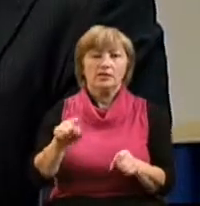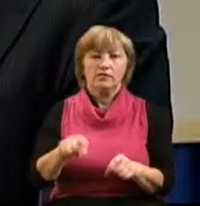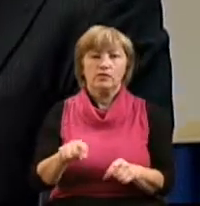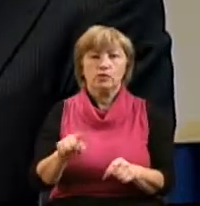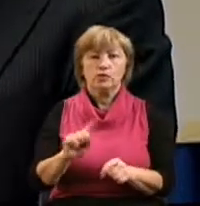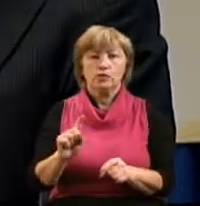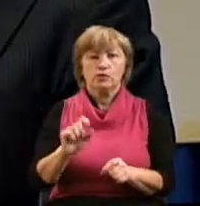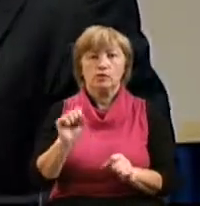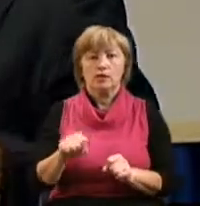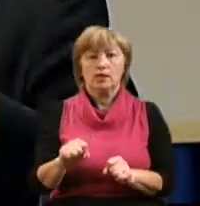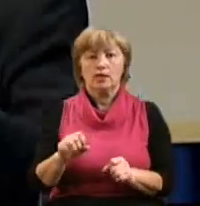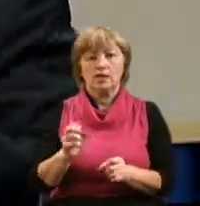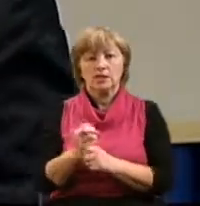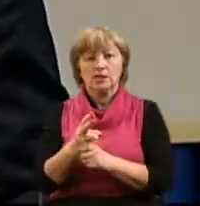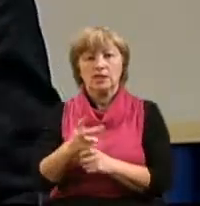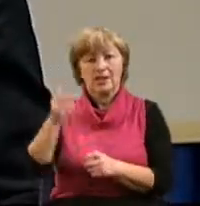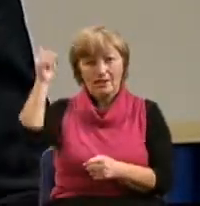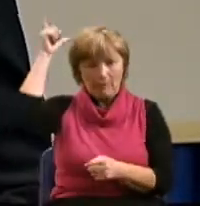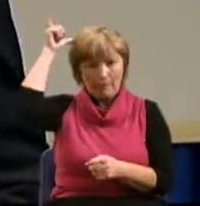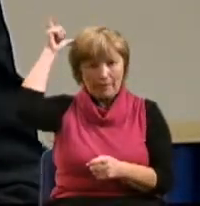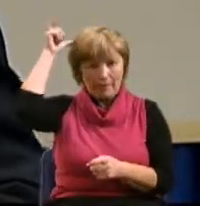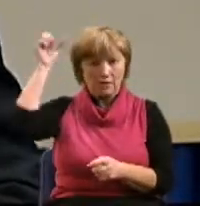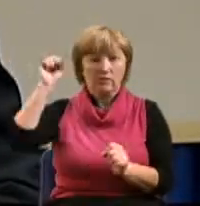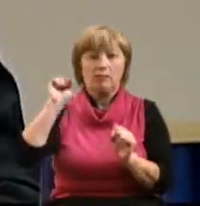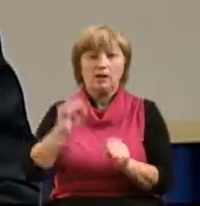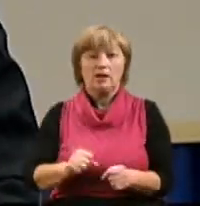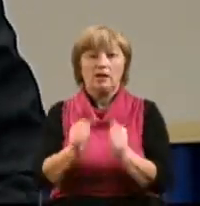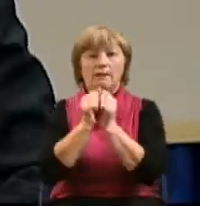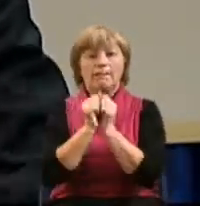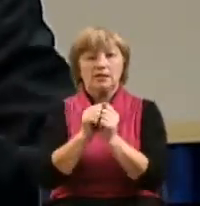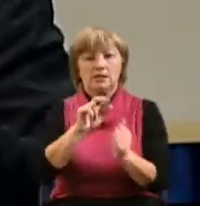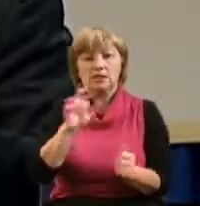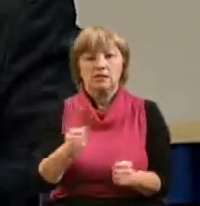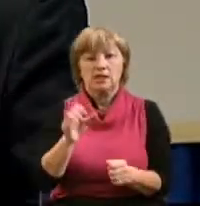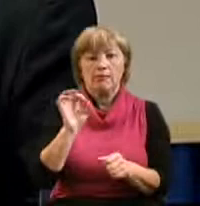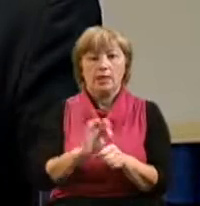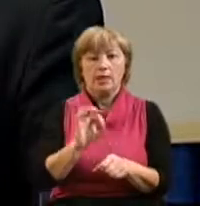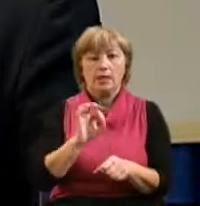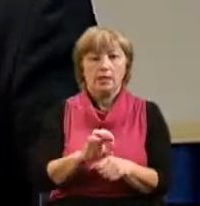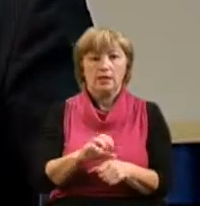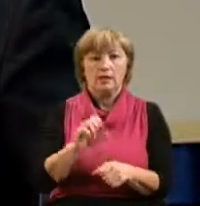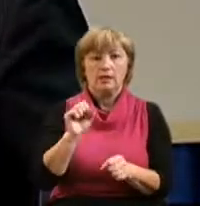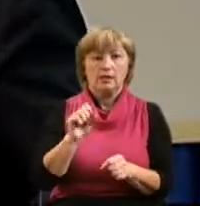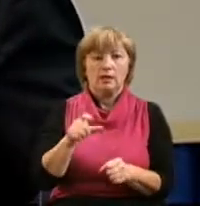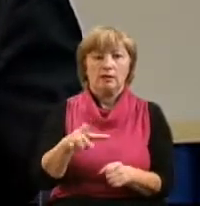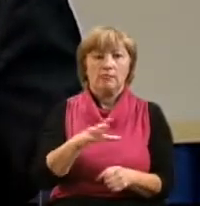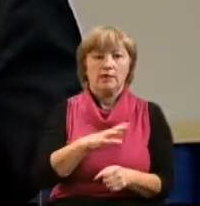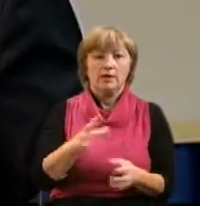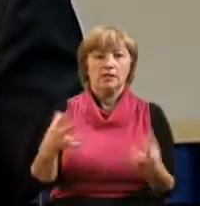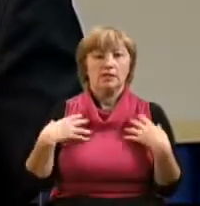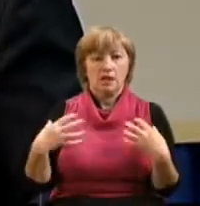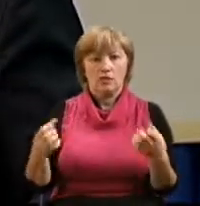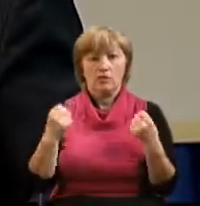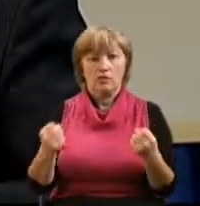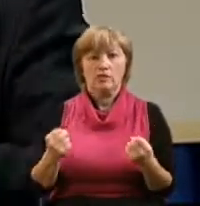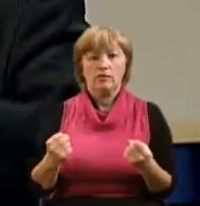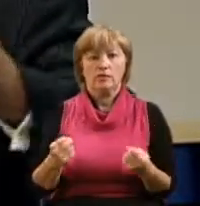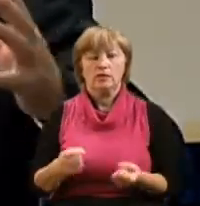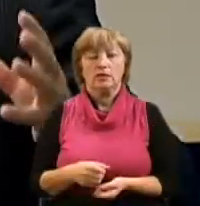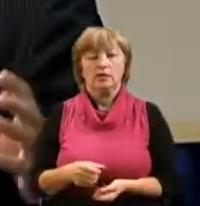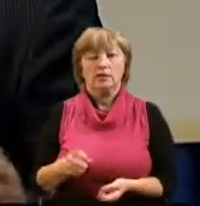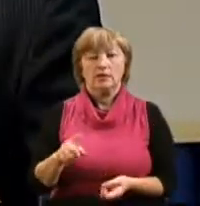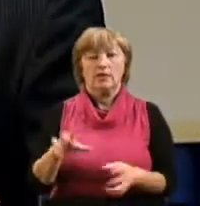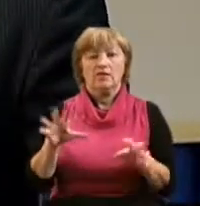что они могли изгонять бесов, они могли молиться за больных людей, и они были здоровыми. Эта